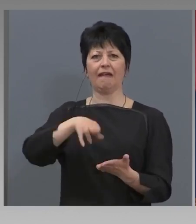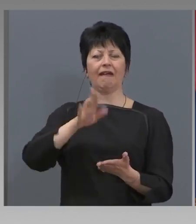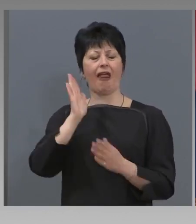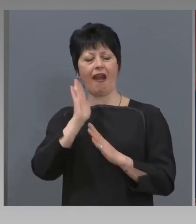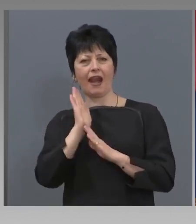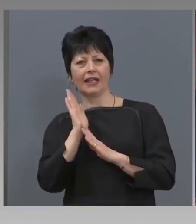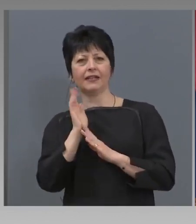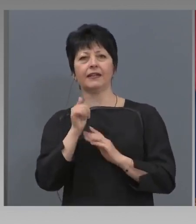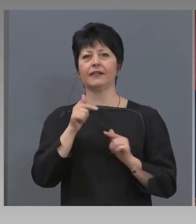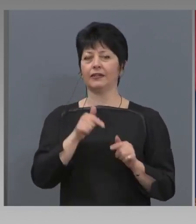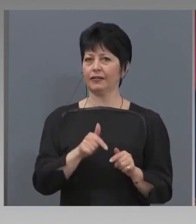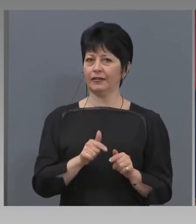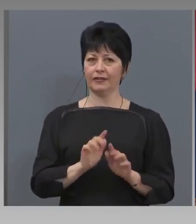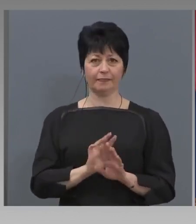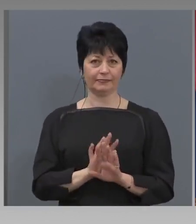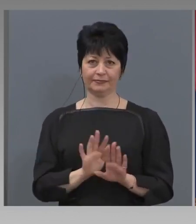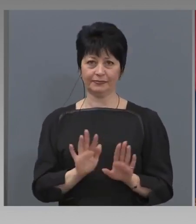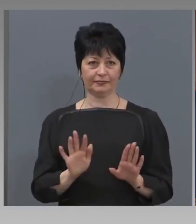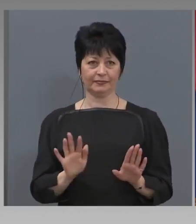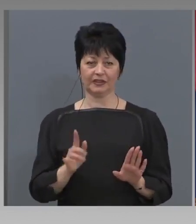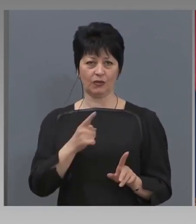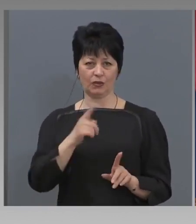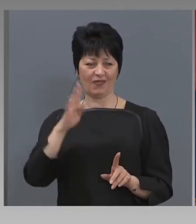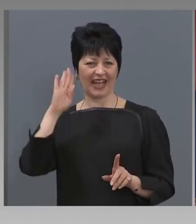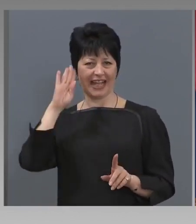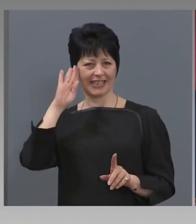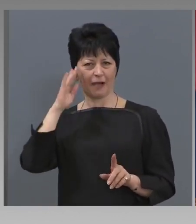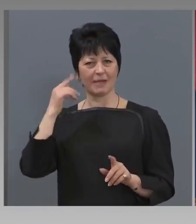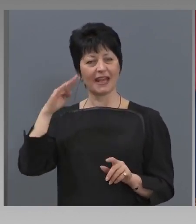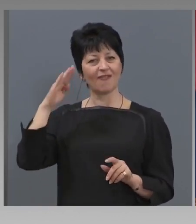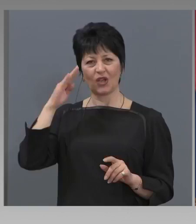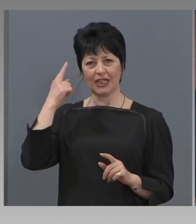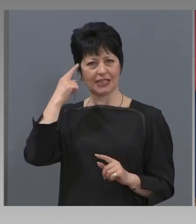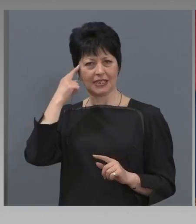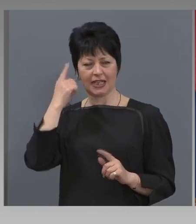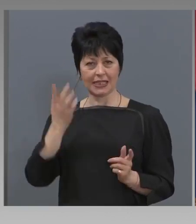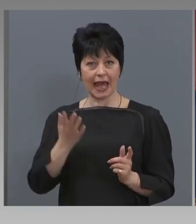това са казване, нали? Които сме били в казарамите, знаеме, какво значат.